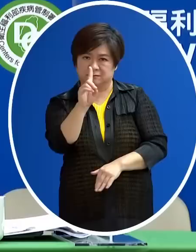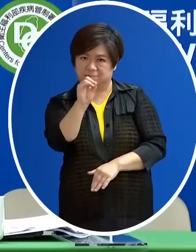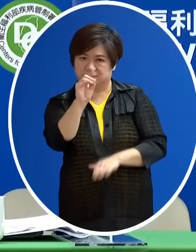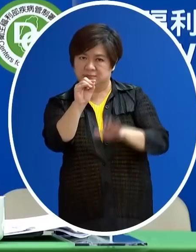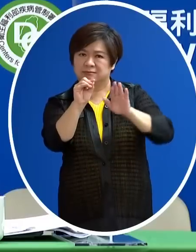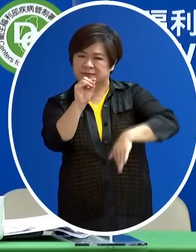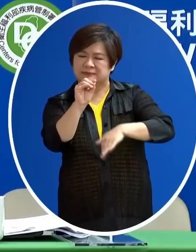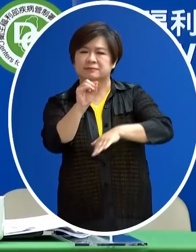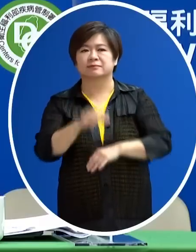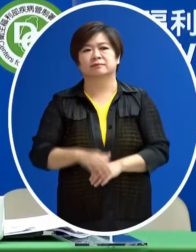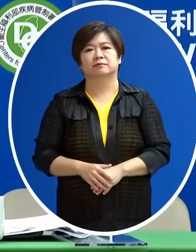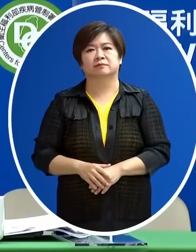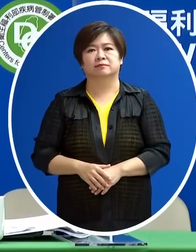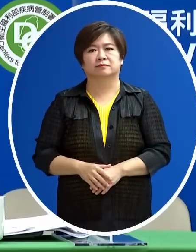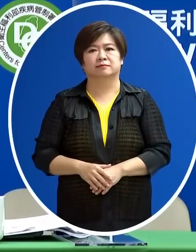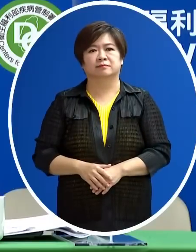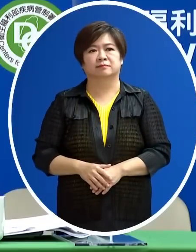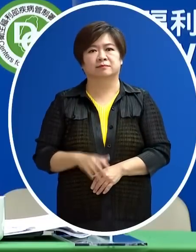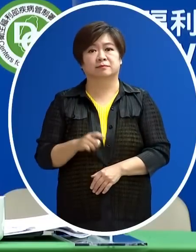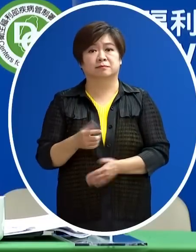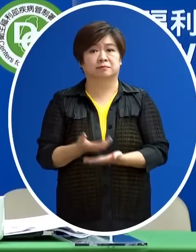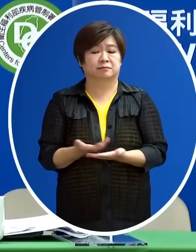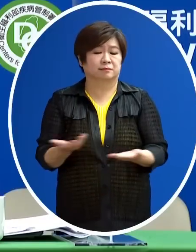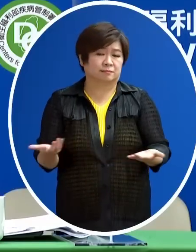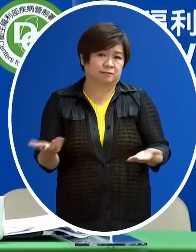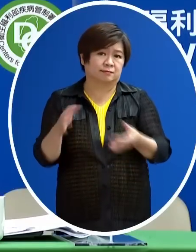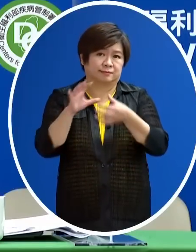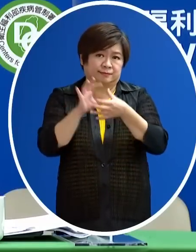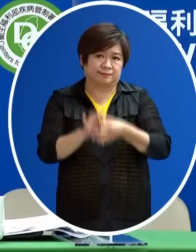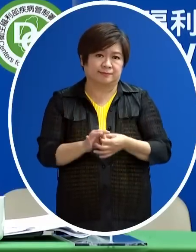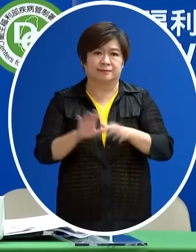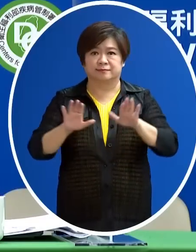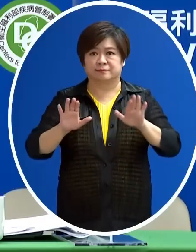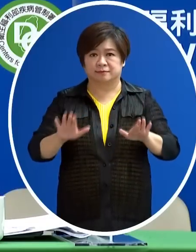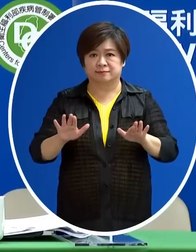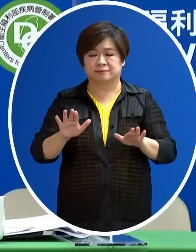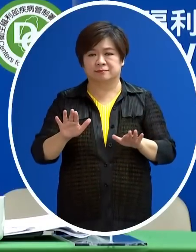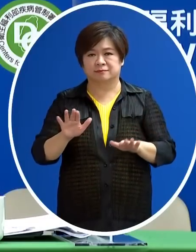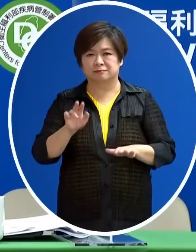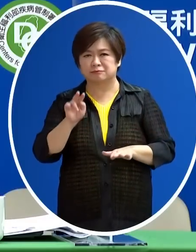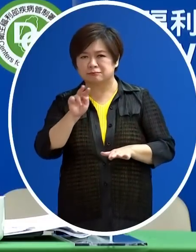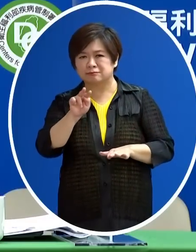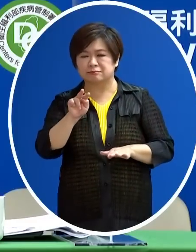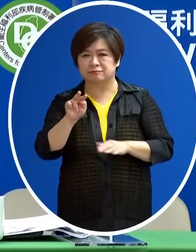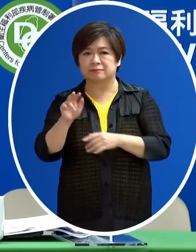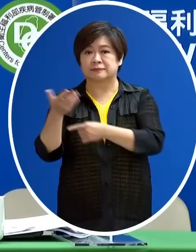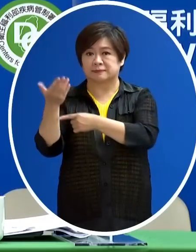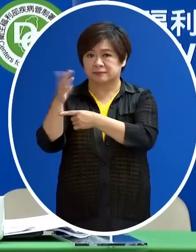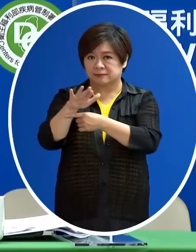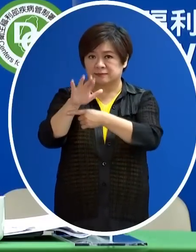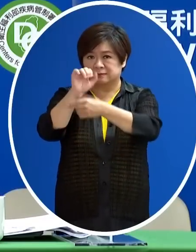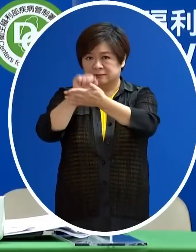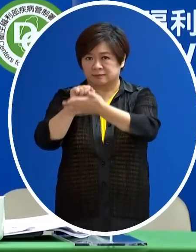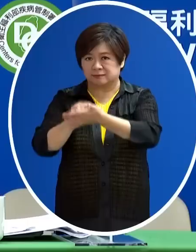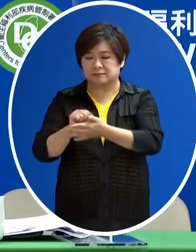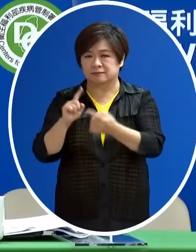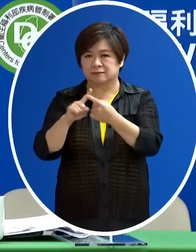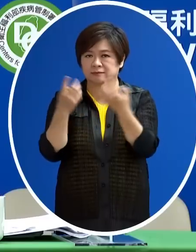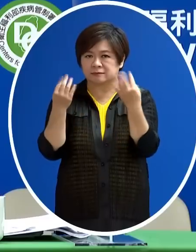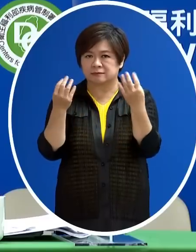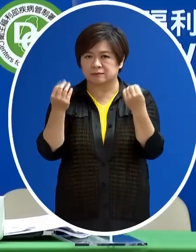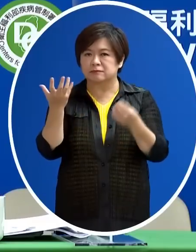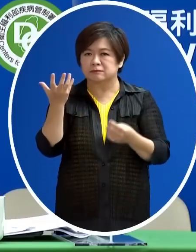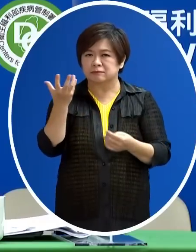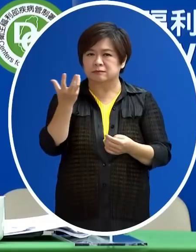的時候 那這個時候因為目前看起來整個死亡 死亡的人數也有在